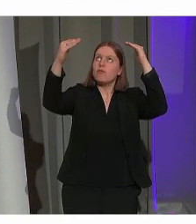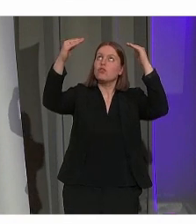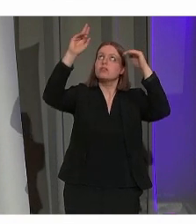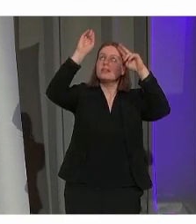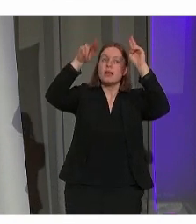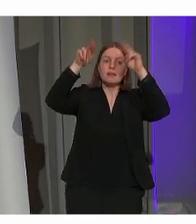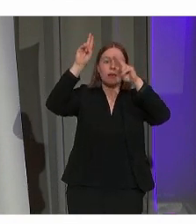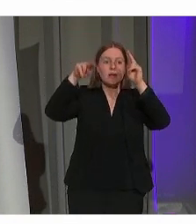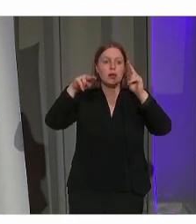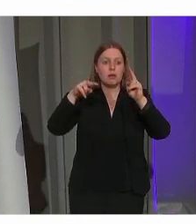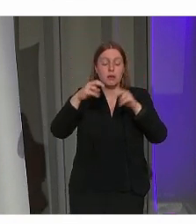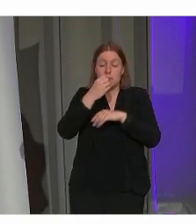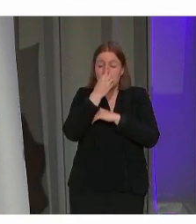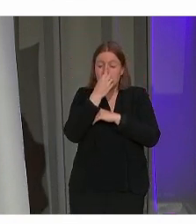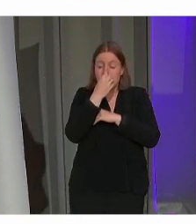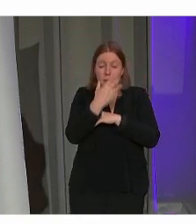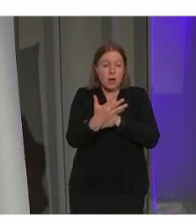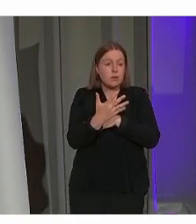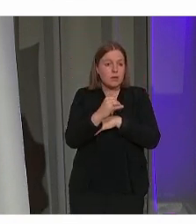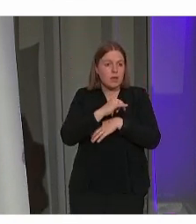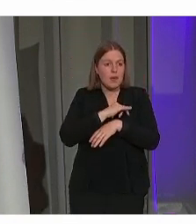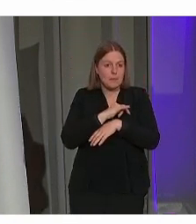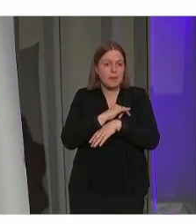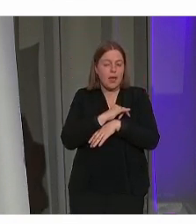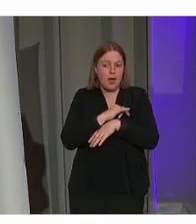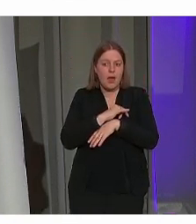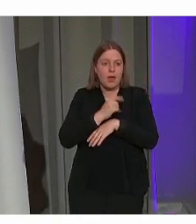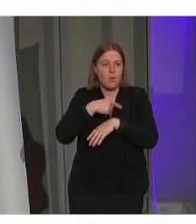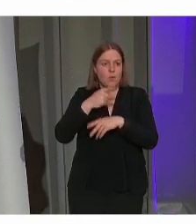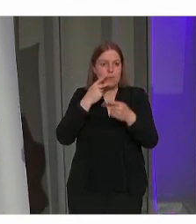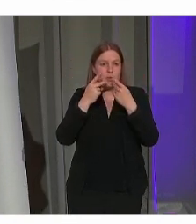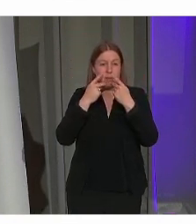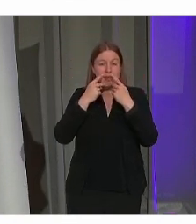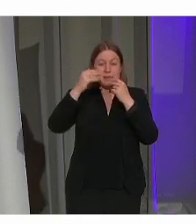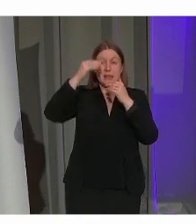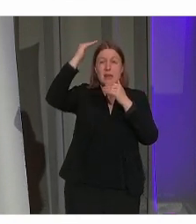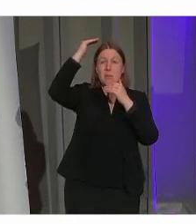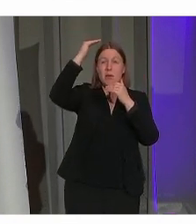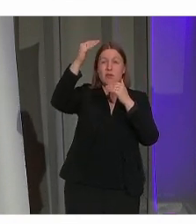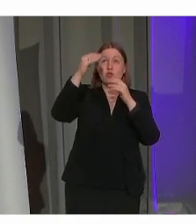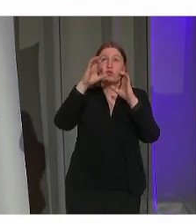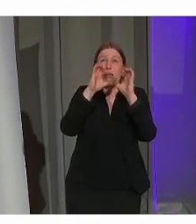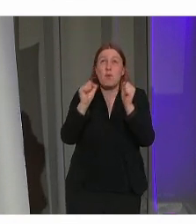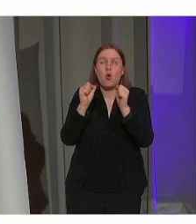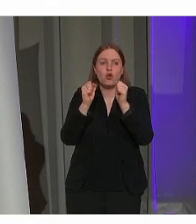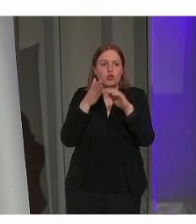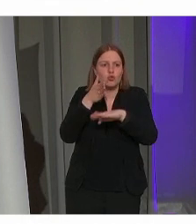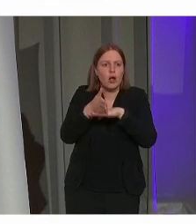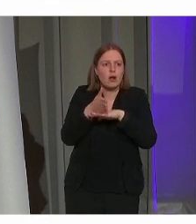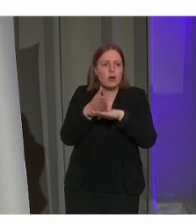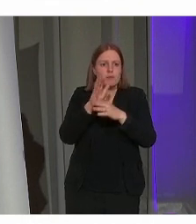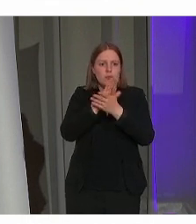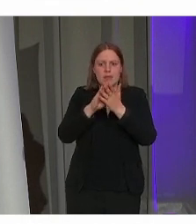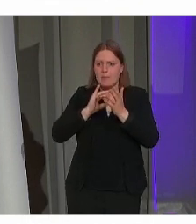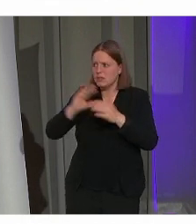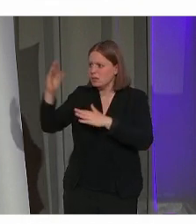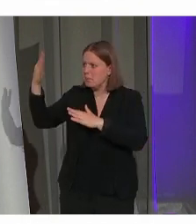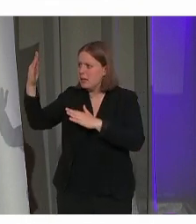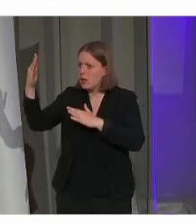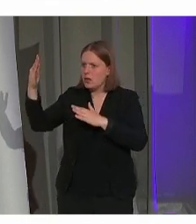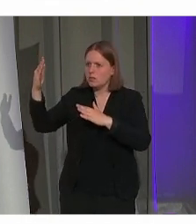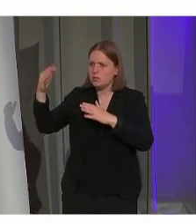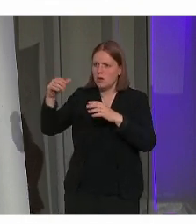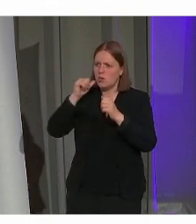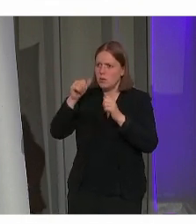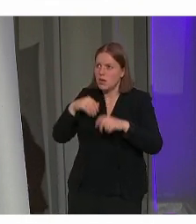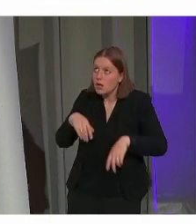gelijkvloers in de Hofkamer. En daar hebben we voor gezorgd dat die op zoveel mogelijk manieren toegankelijk is. We hebben een aantal spiegels voorzien voor wie